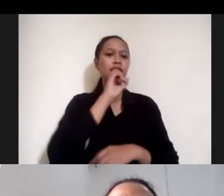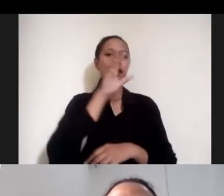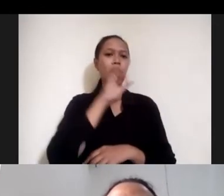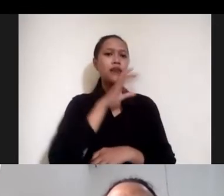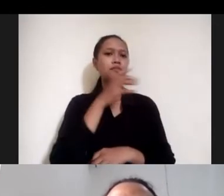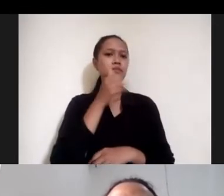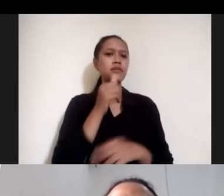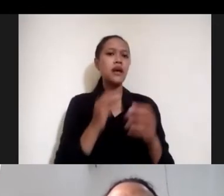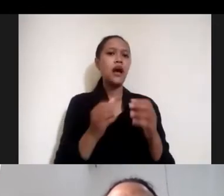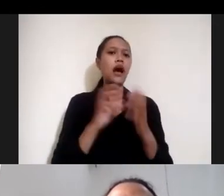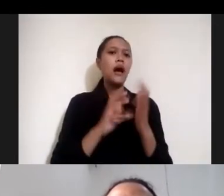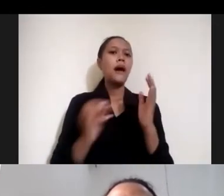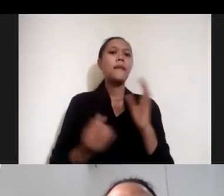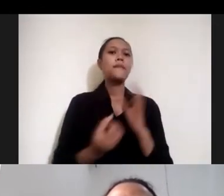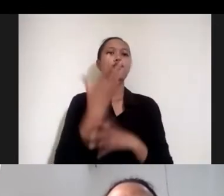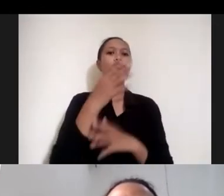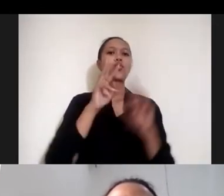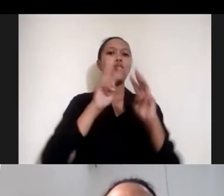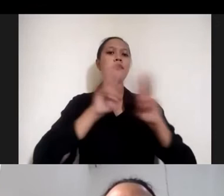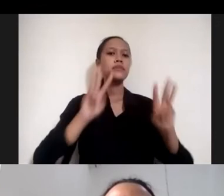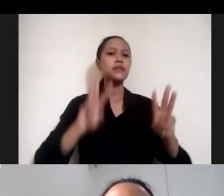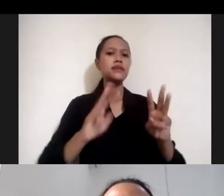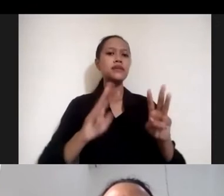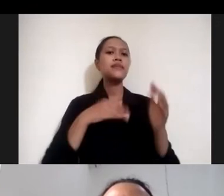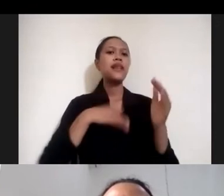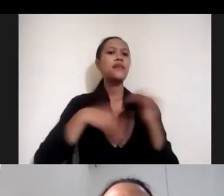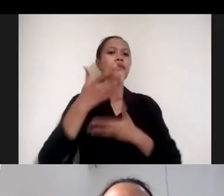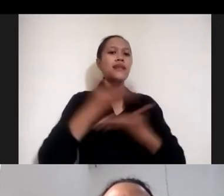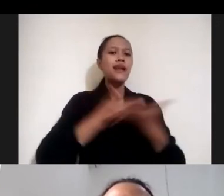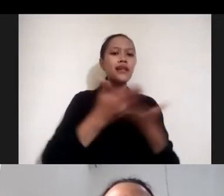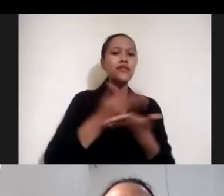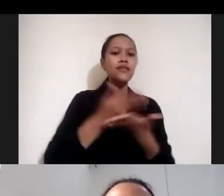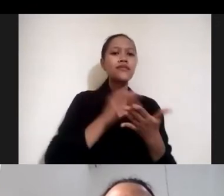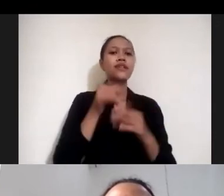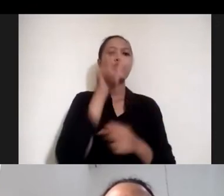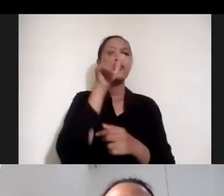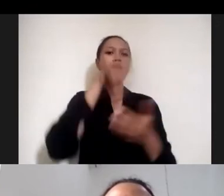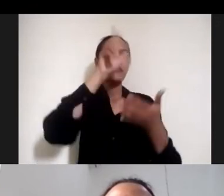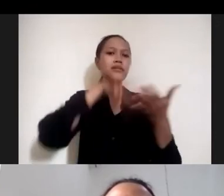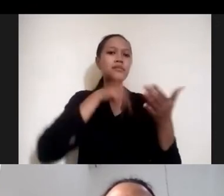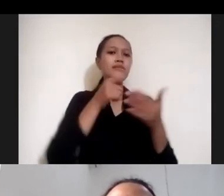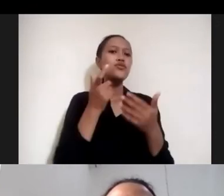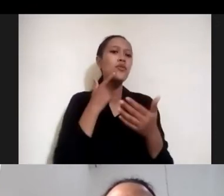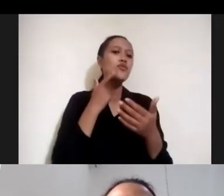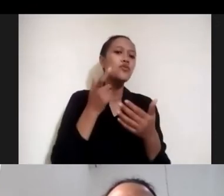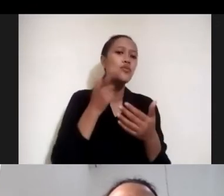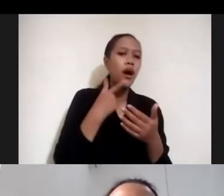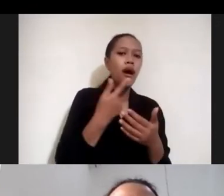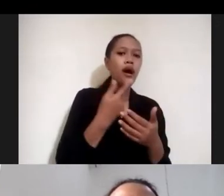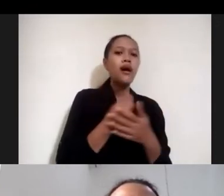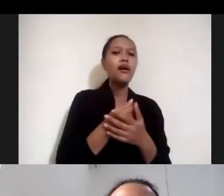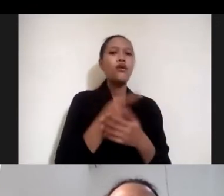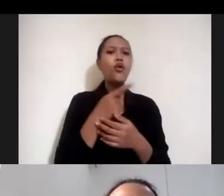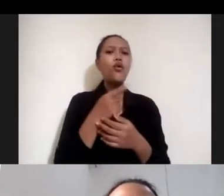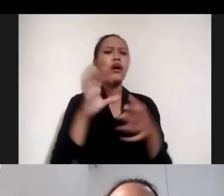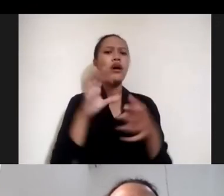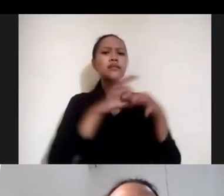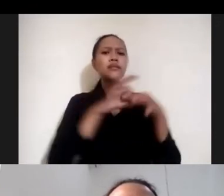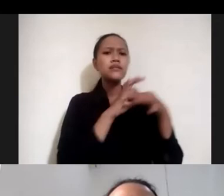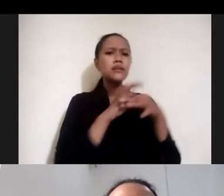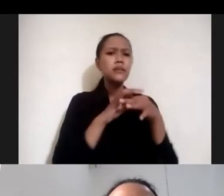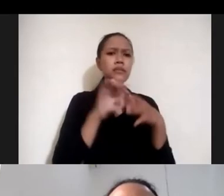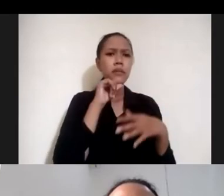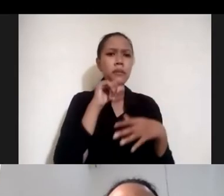lebih interact aktif pembaca juga bisa nyoba-nyoba seru kan bisa tahu dia kerjasama dengan Glenn Fredrick